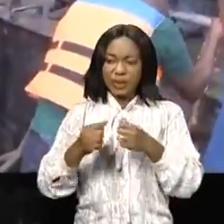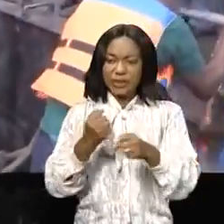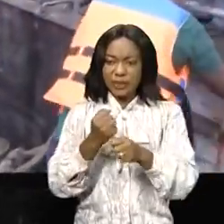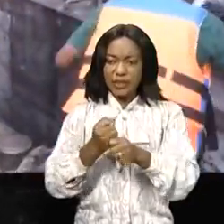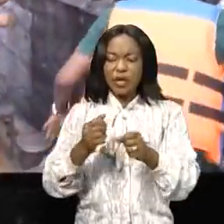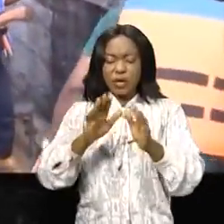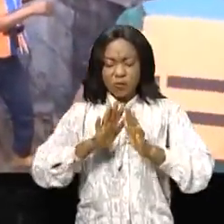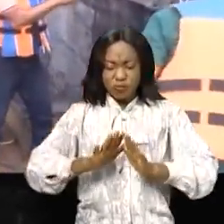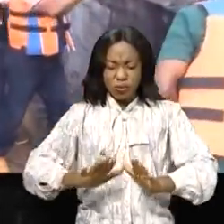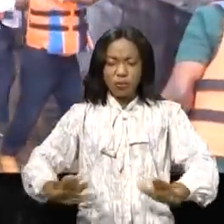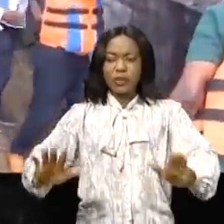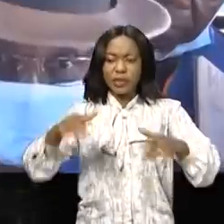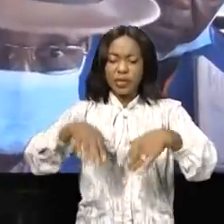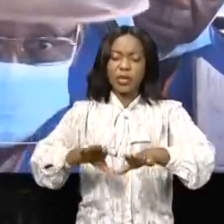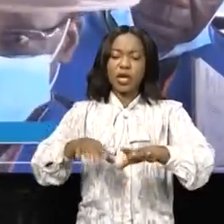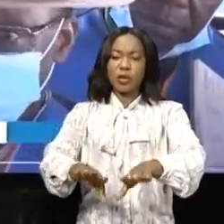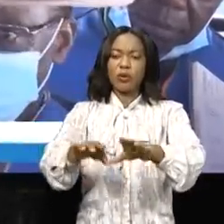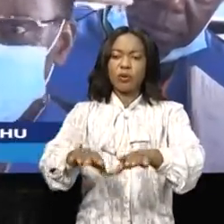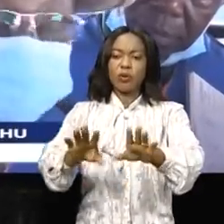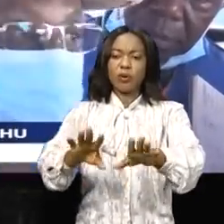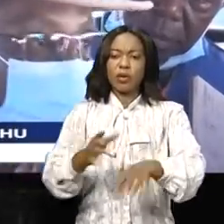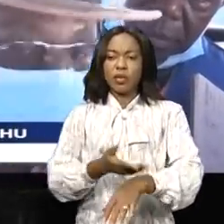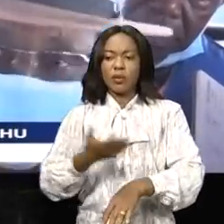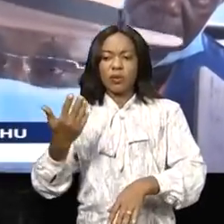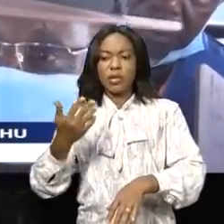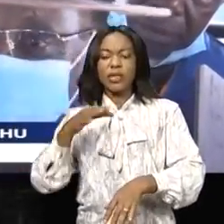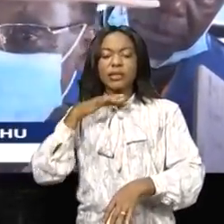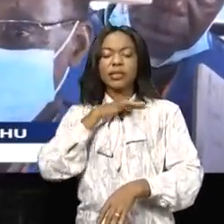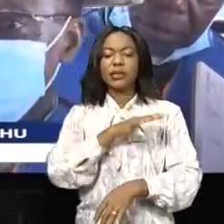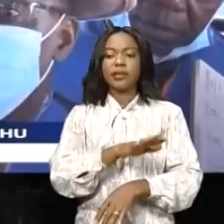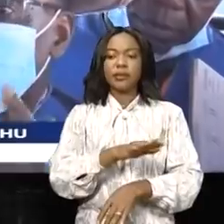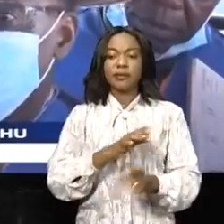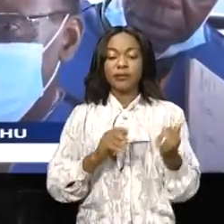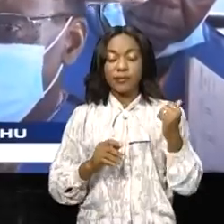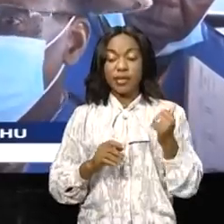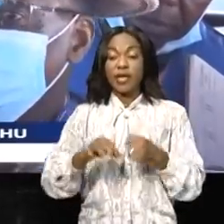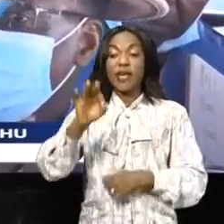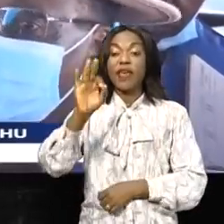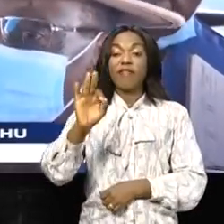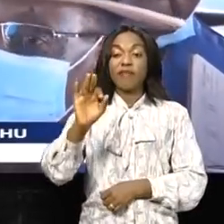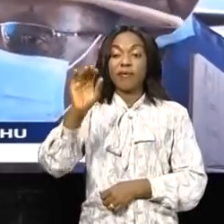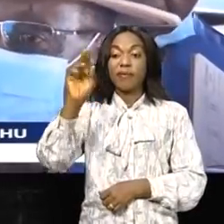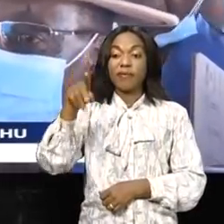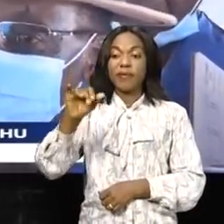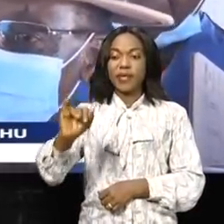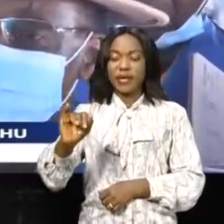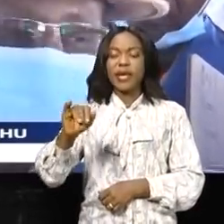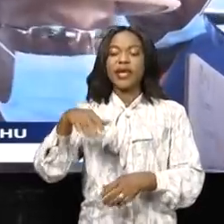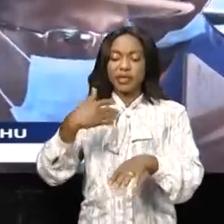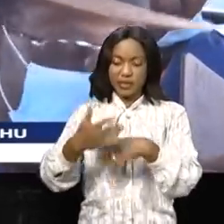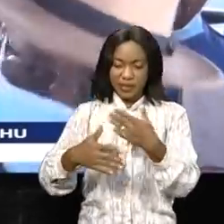balisage et l'entretien du BF maritime du fleuve Congo. FTI a mené les actions. Est-ce que maintenant, le conseil,